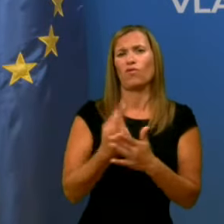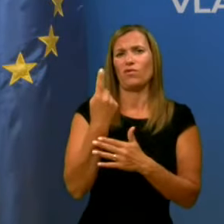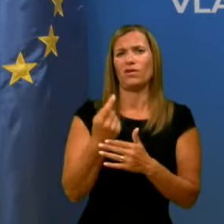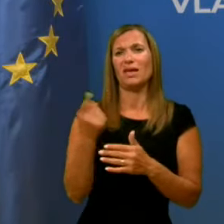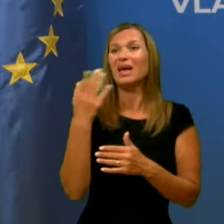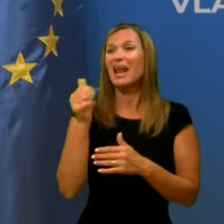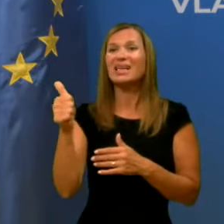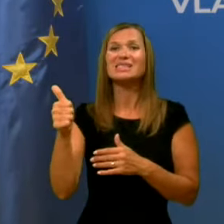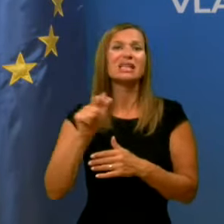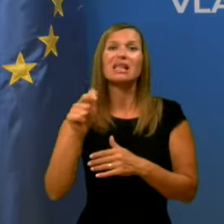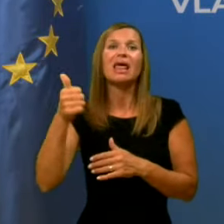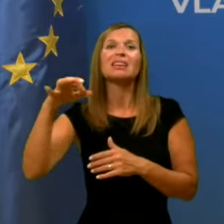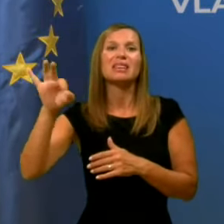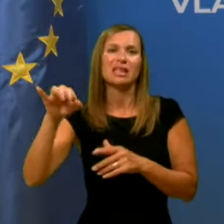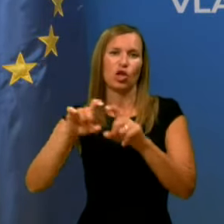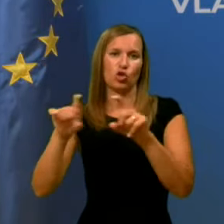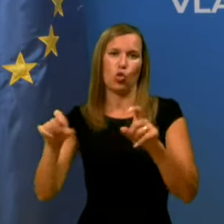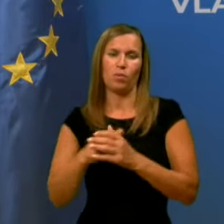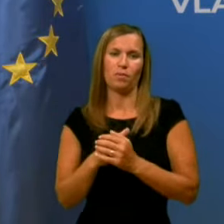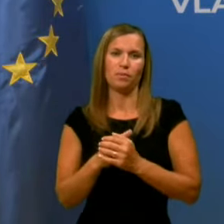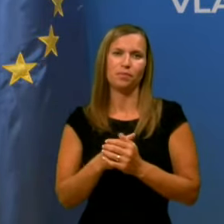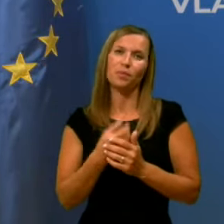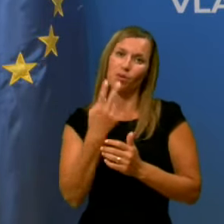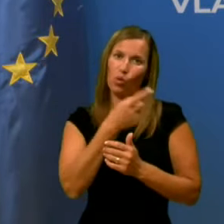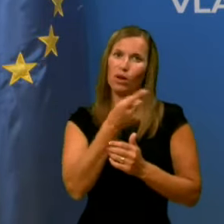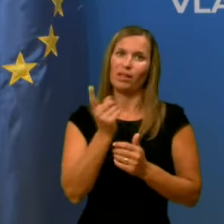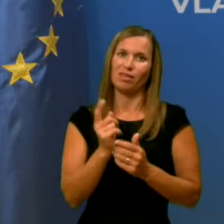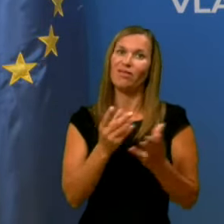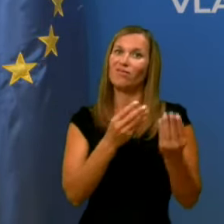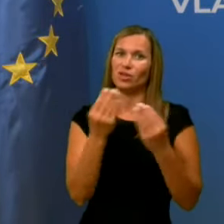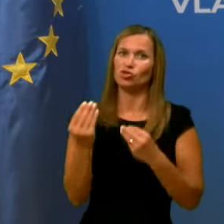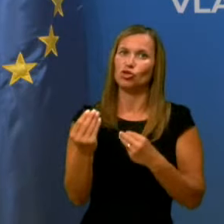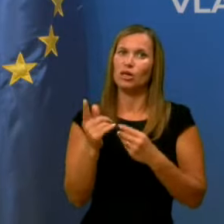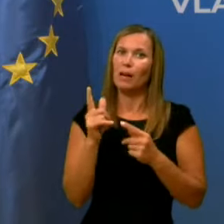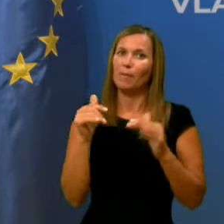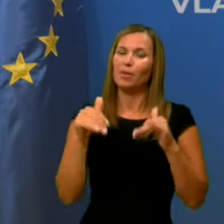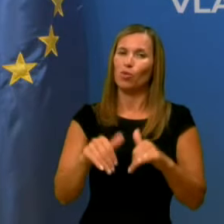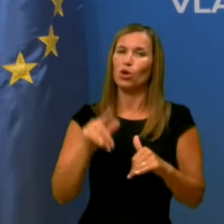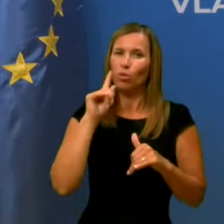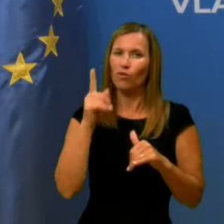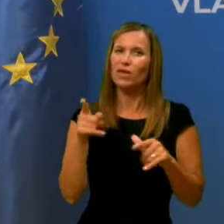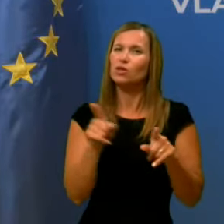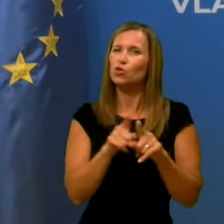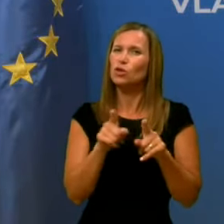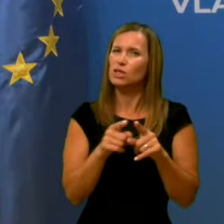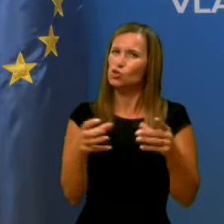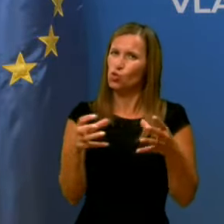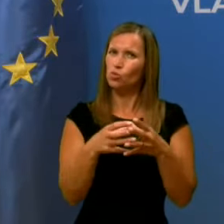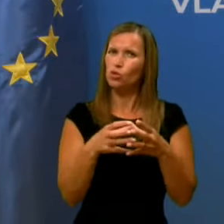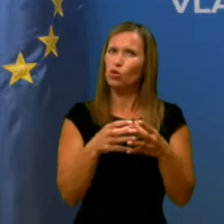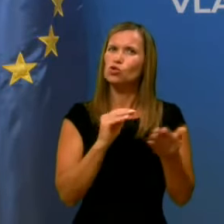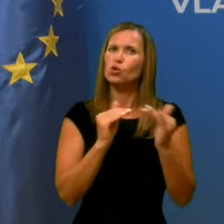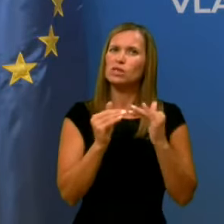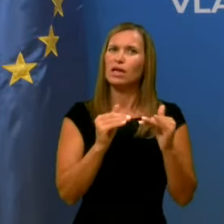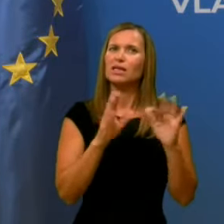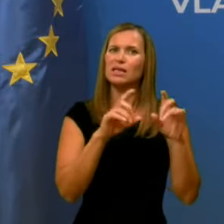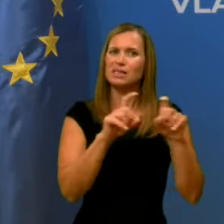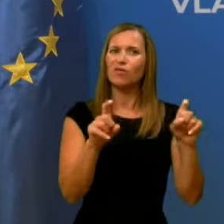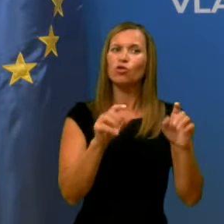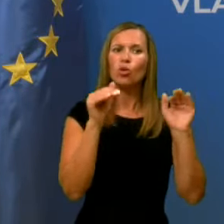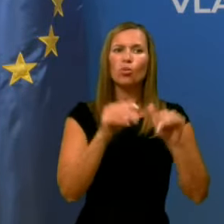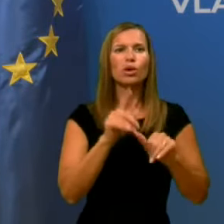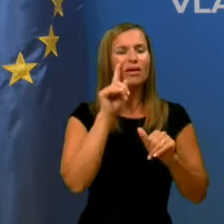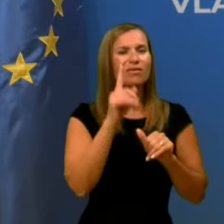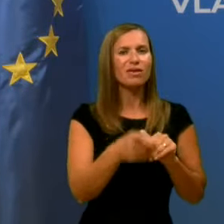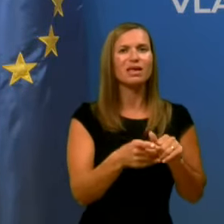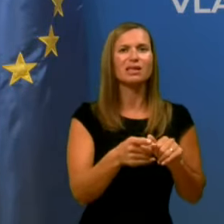težave? Lejte, večina, ampak tle moramo vedeti, da tle mora tudi skupnost sama socialnih zavodov se zavedati, da